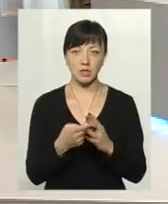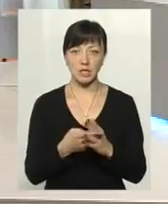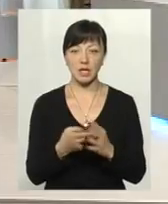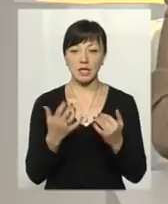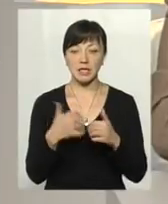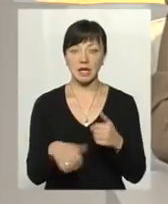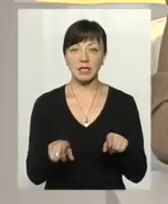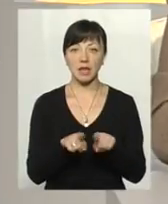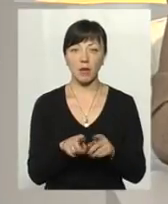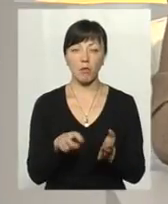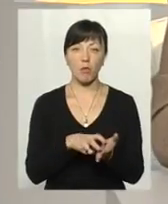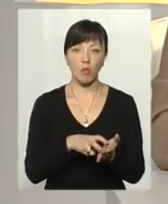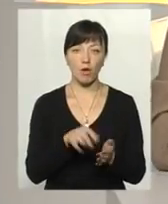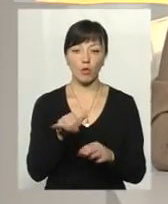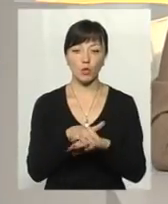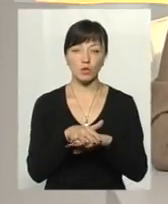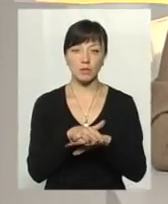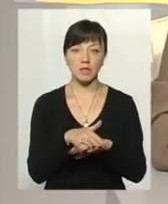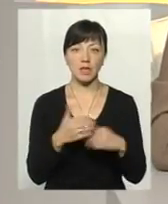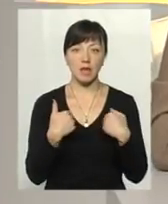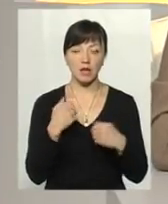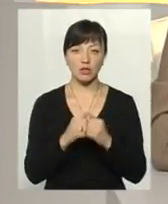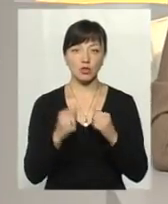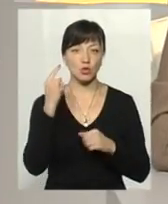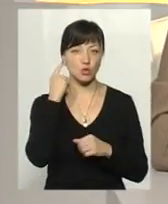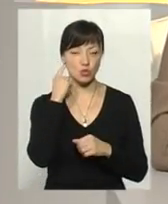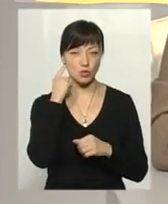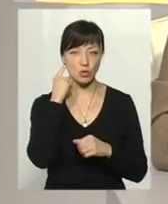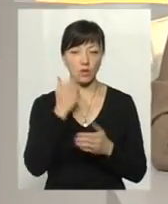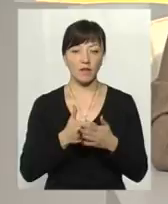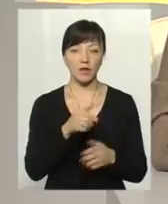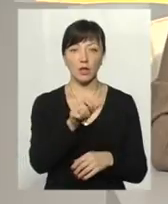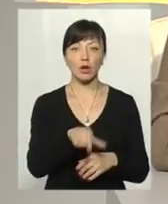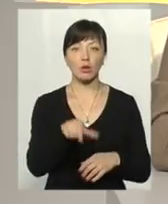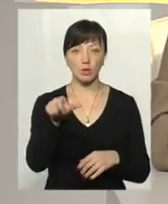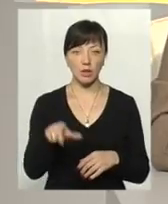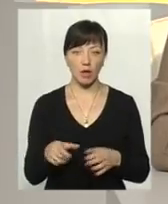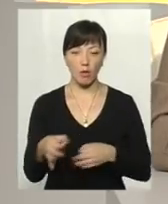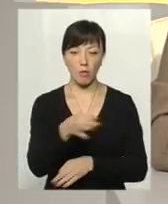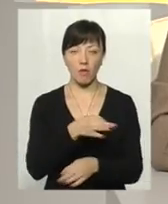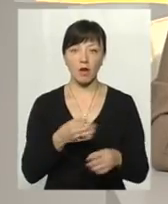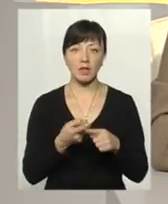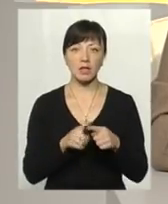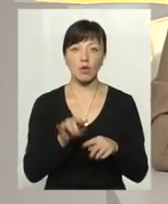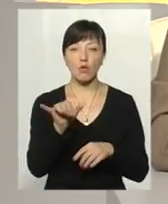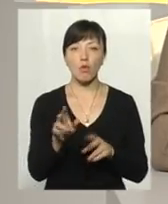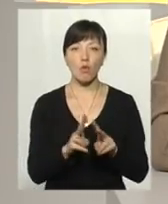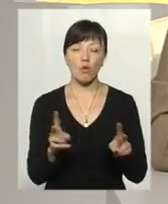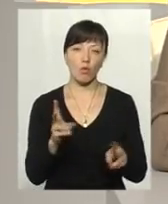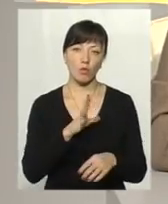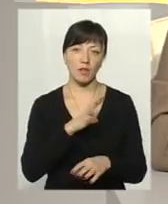серед таких побоювань у суспільстві, що я найчастіше чую навіть від людей, коли вони обговорюють, що у тих, у кого були